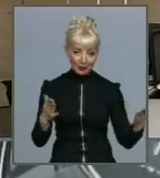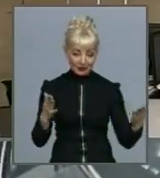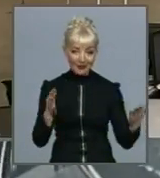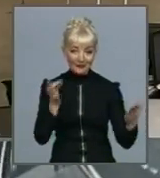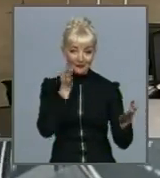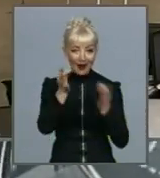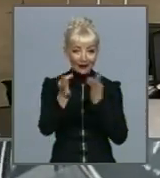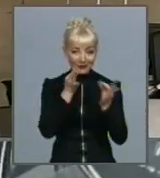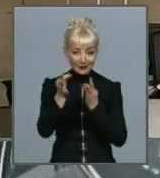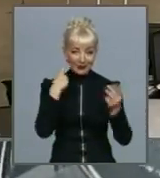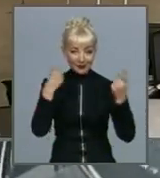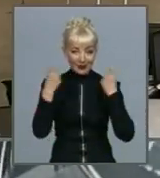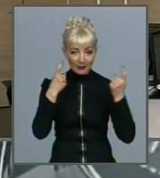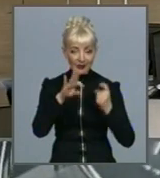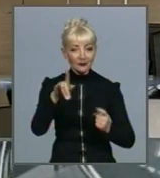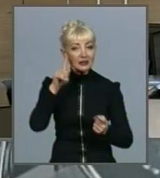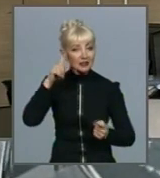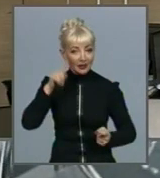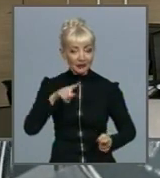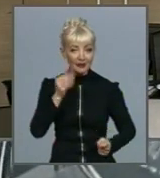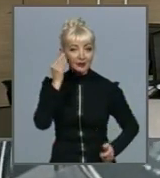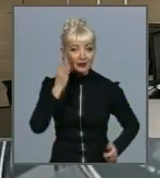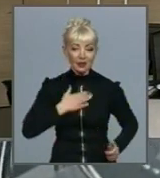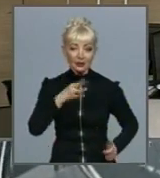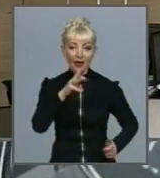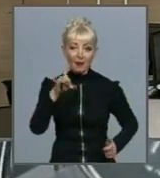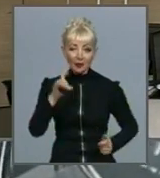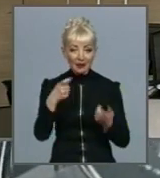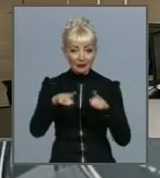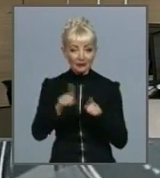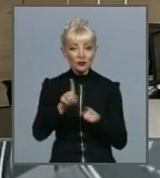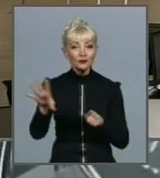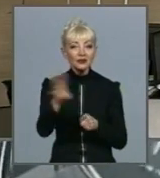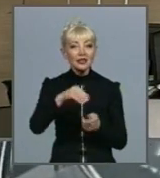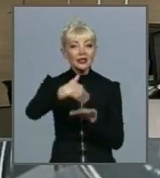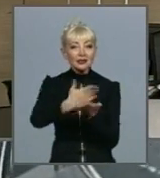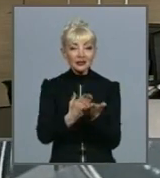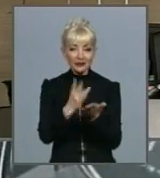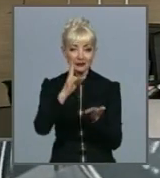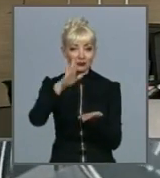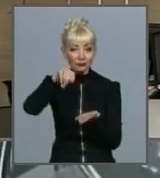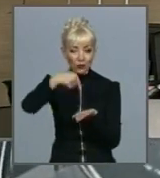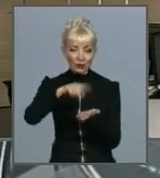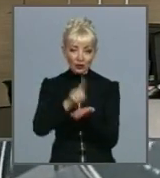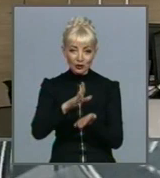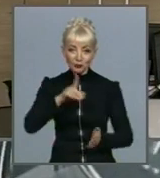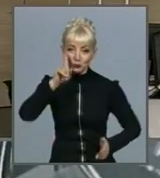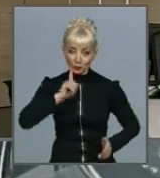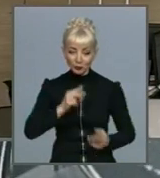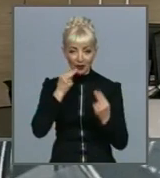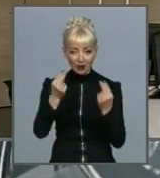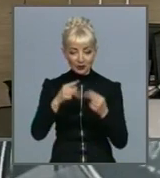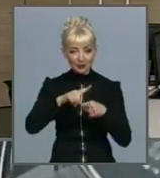знаєте, що позиція нашого мэра Геннадія Кернеса такова, що все сервіси на території міста повинні бути удобними, качественними, швидкими, але ще й